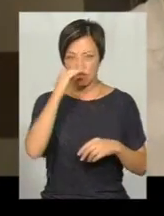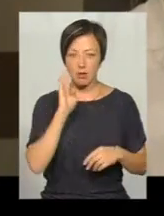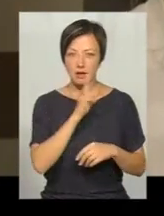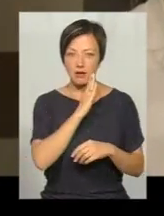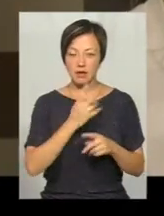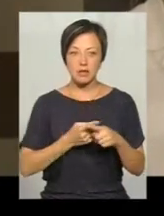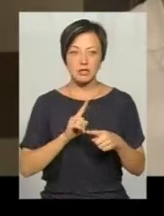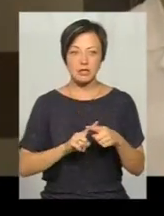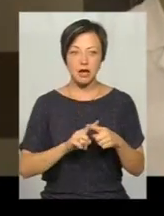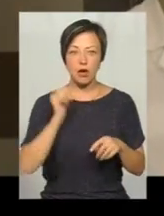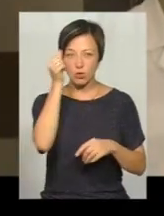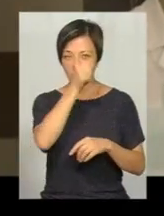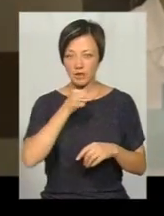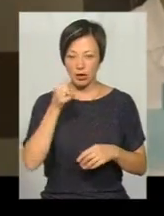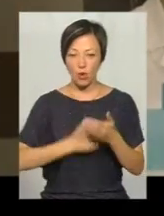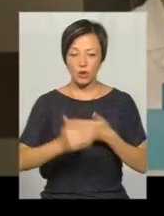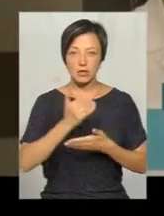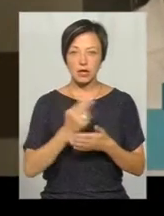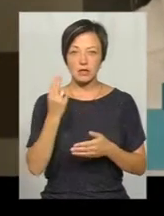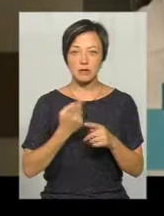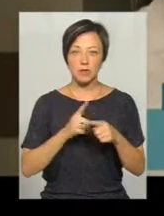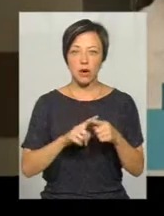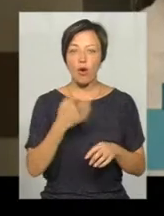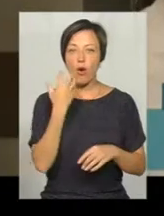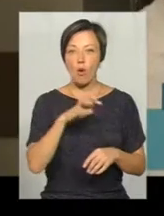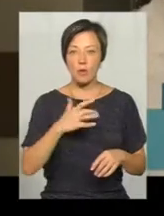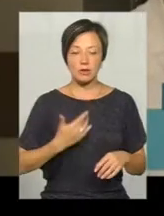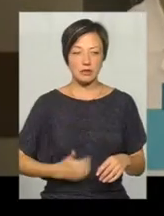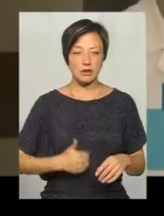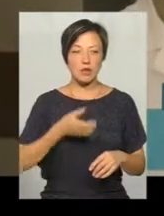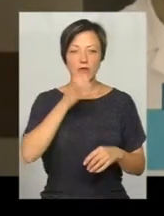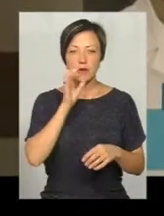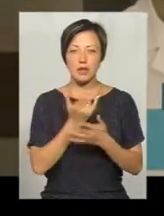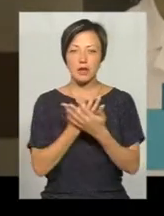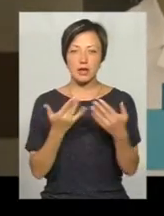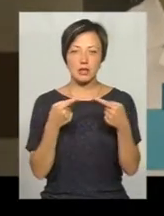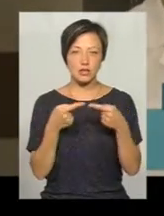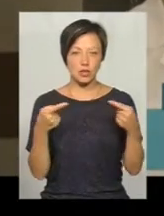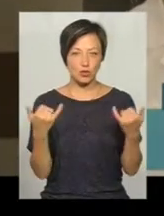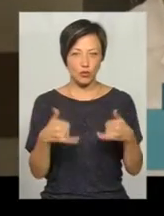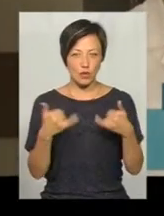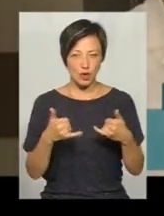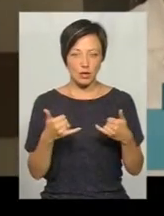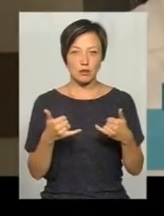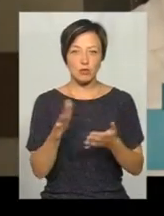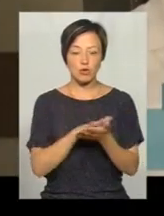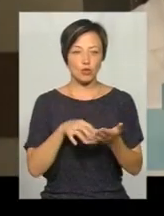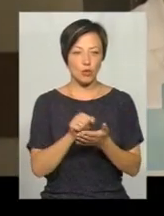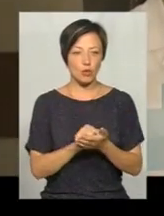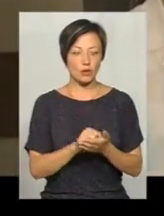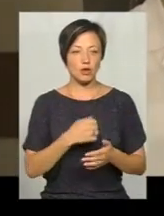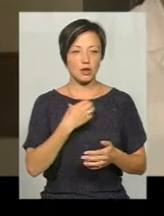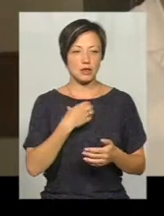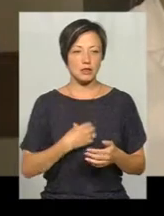рік останній цифр, якщо брати опіки з травоходів, тобто діти випили різні речовини, які пошкодили їм